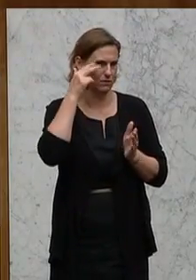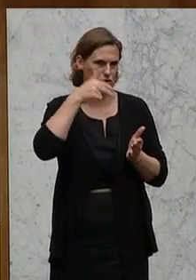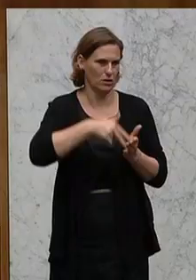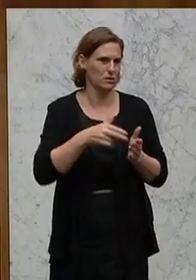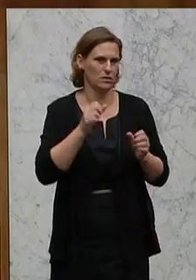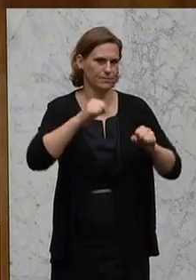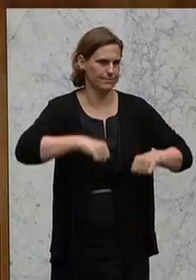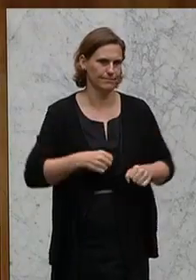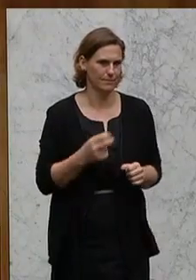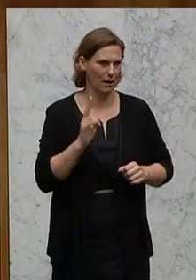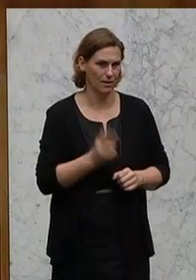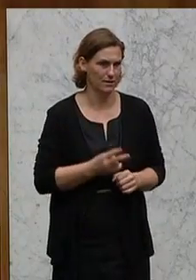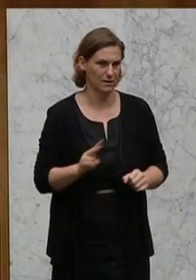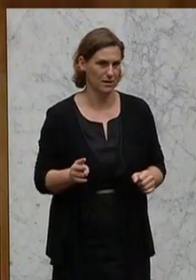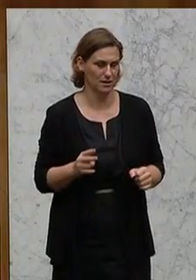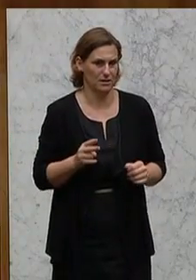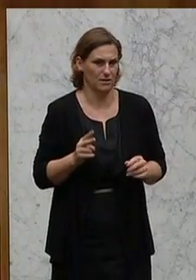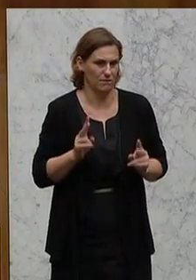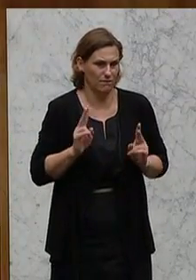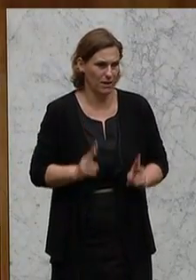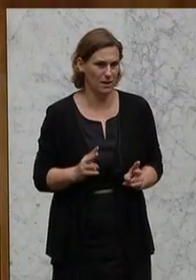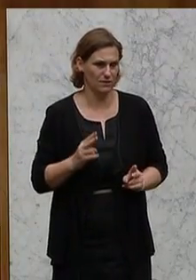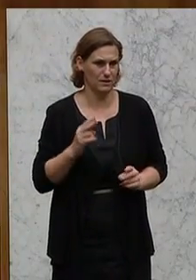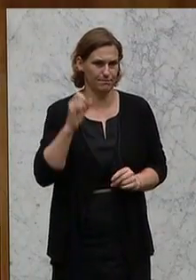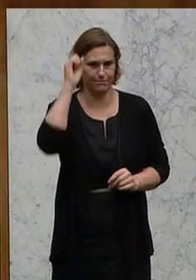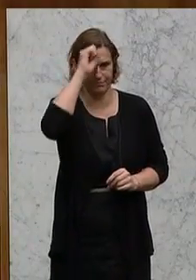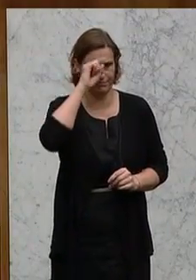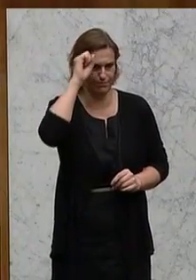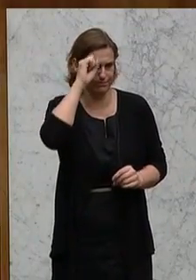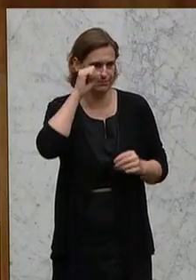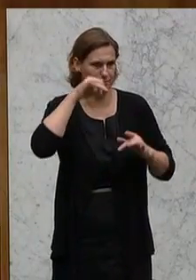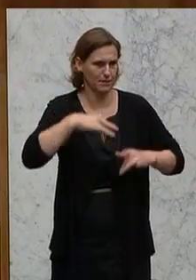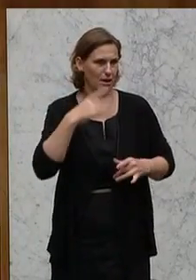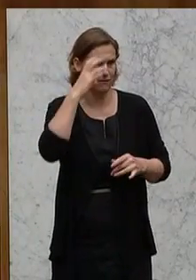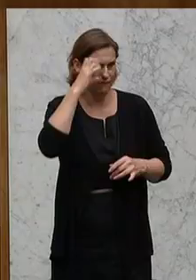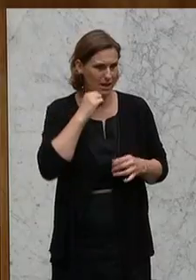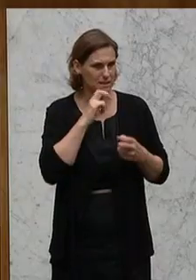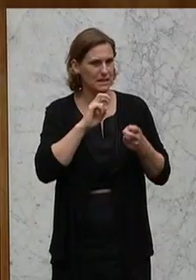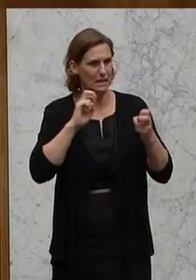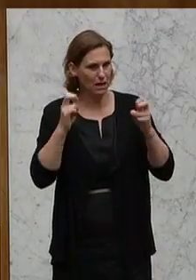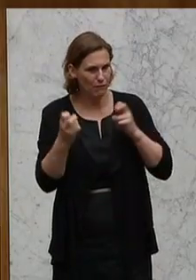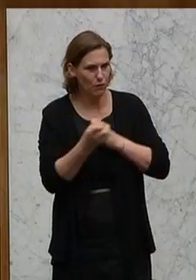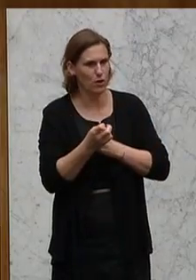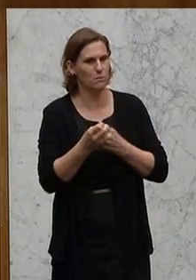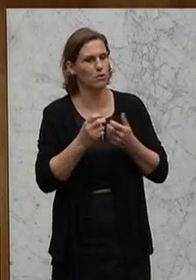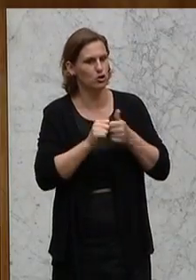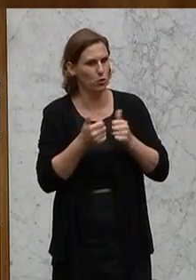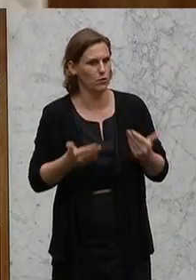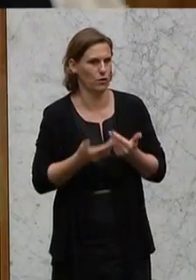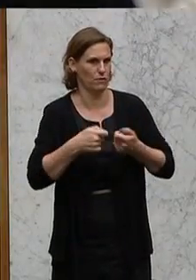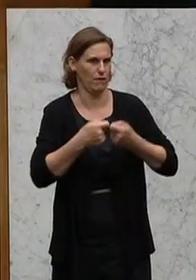Das ist eigentlich wirklich Irrsinn, dass wir das hier als eine ernsthafte Reform der Sportförderung verkaufen.